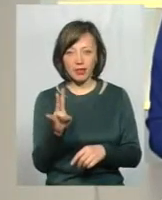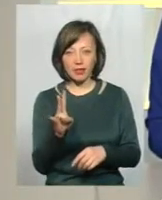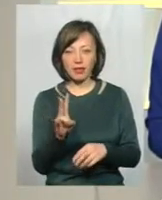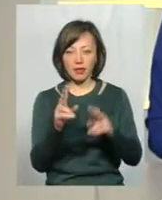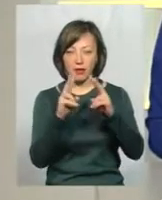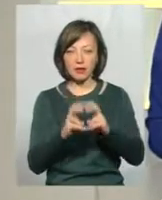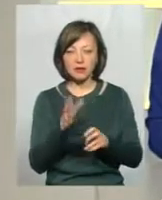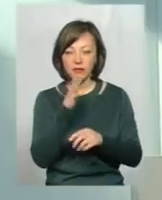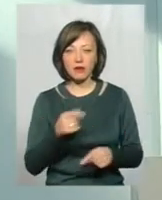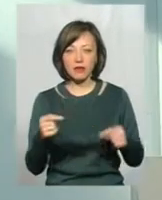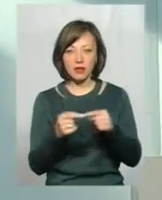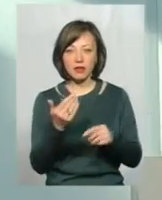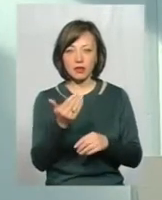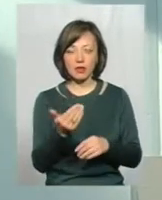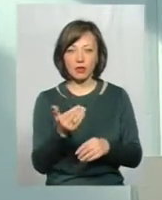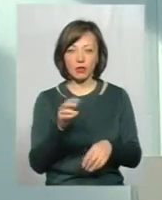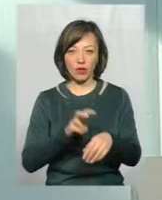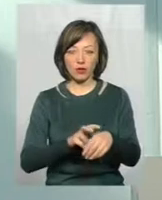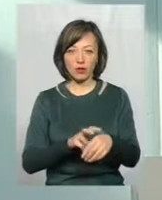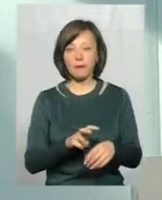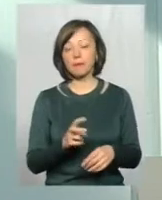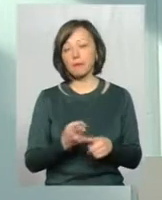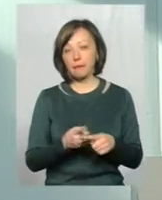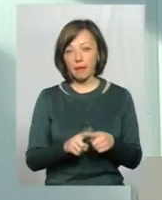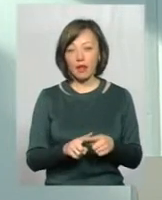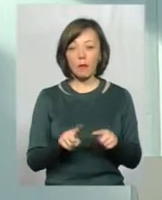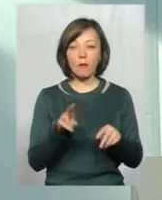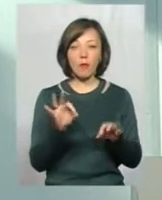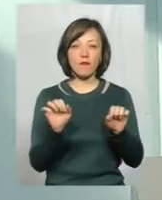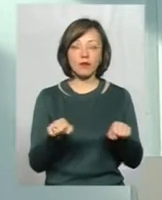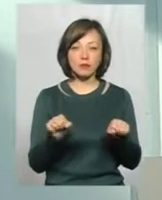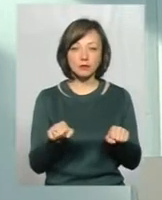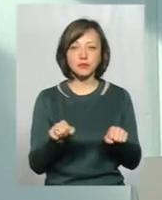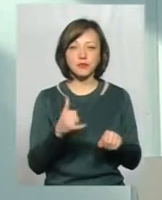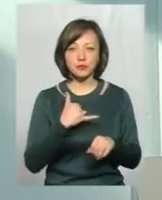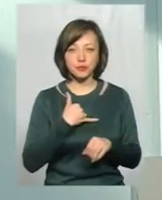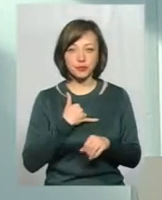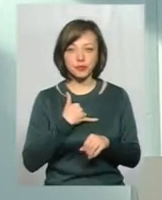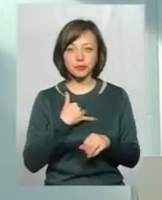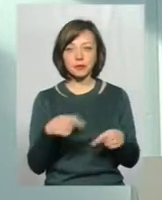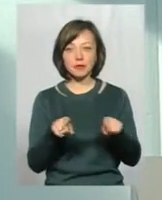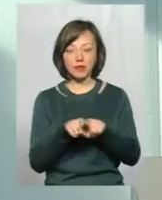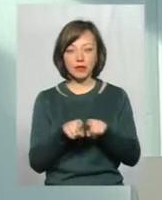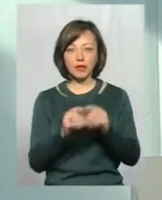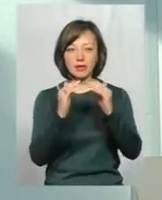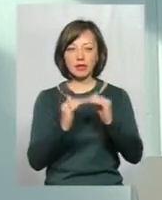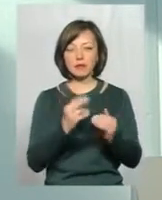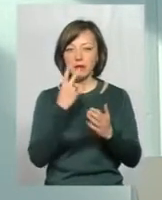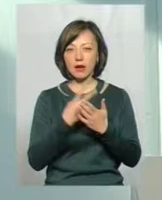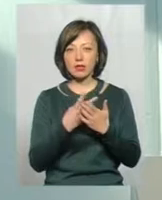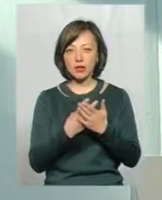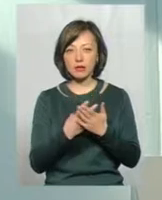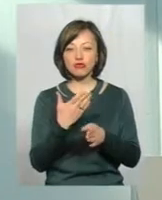обслідовували їх уфтезіатра. Тому, по всій вероятності, у нас все-таки такий низкий показатель